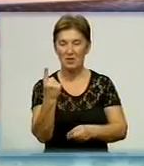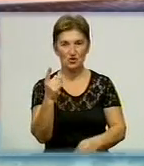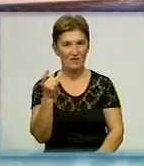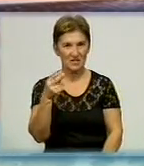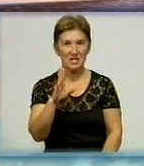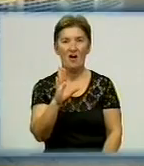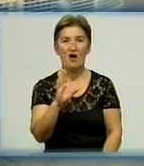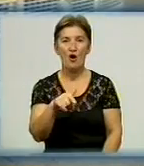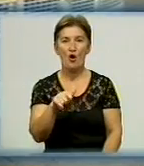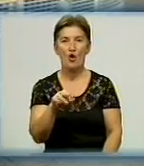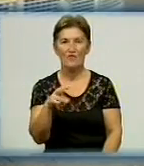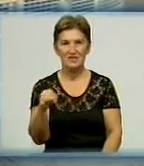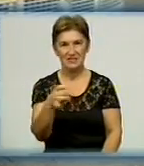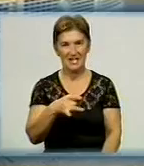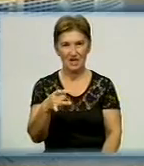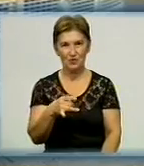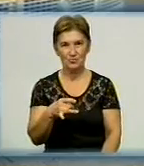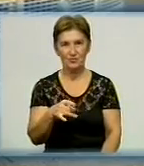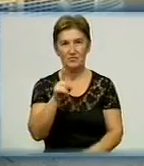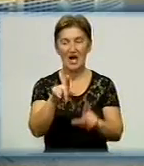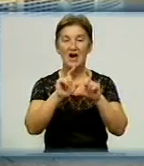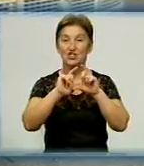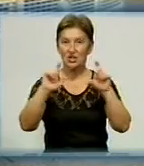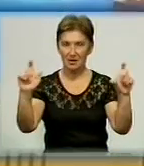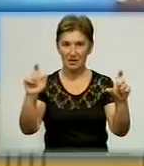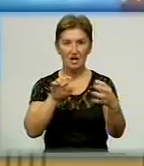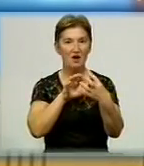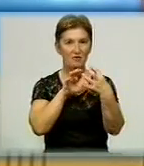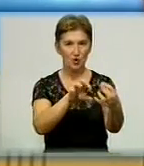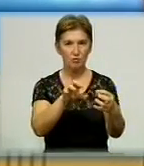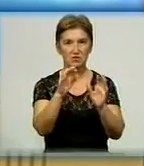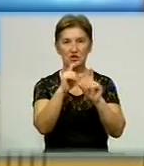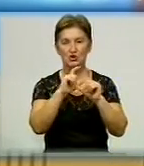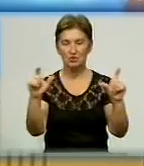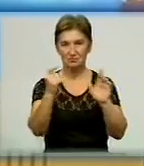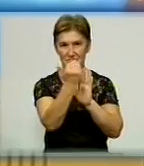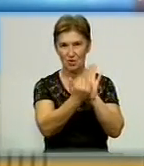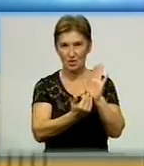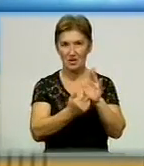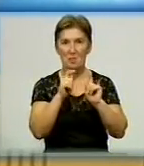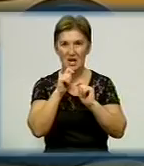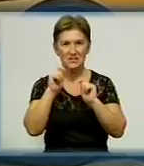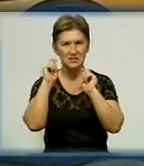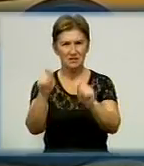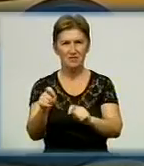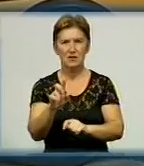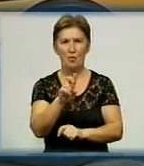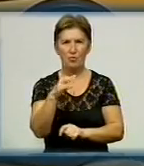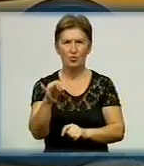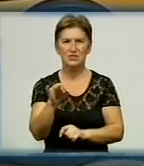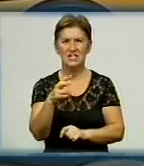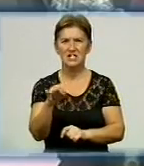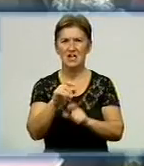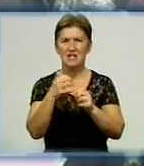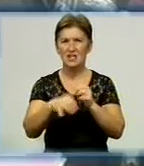районі. Ось цей шкільний автобус в рамках державної програми керманичі району презентували по Бузькій загальноосвітній школі.